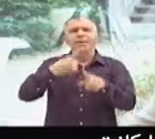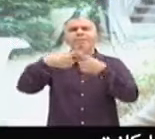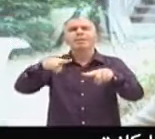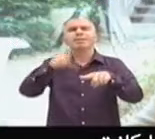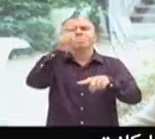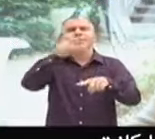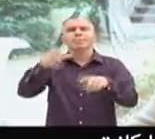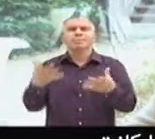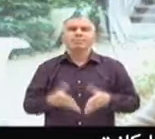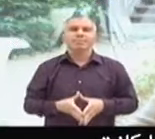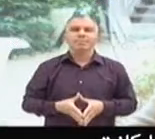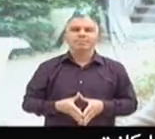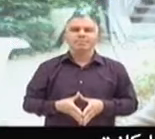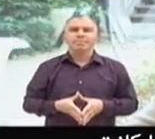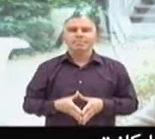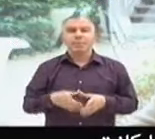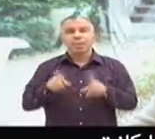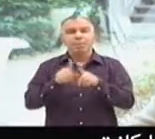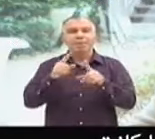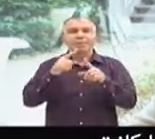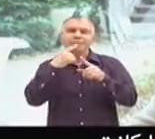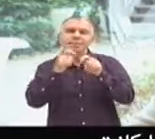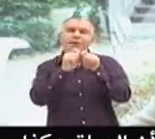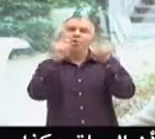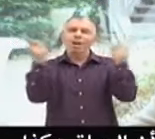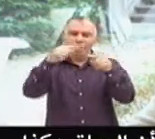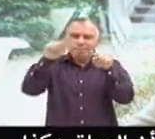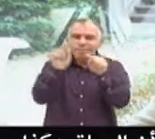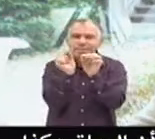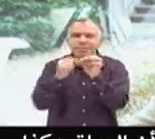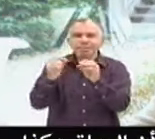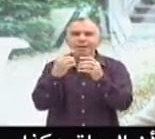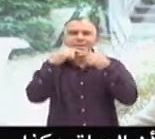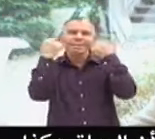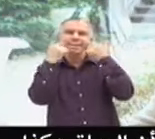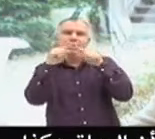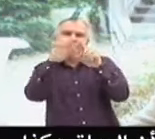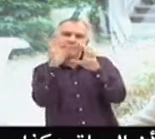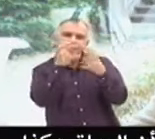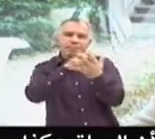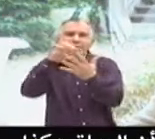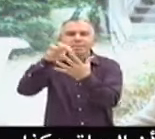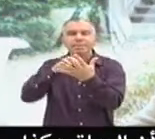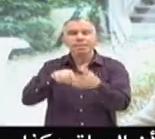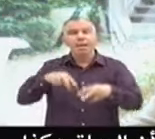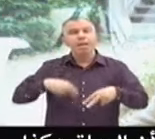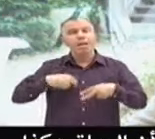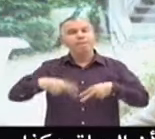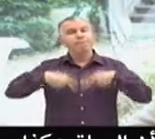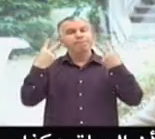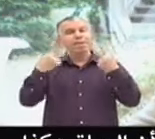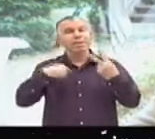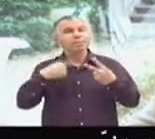caricaturel soit-il, il faut lui donner de'humanité parce que la vie c'est ça, quoi. C'est